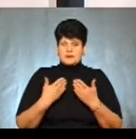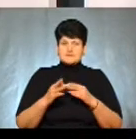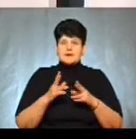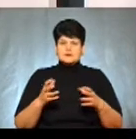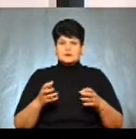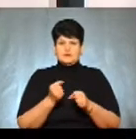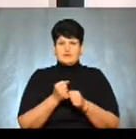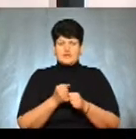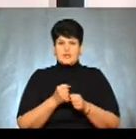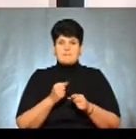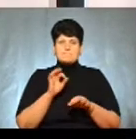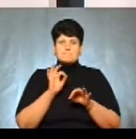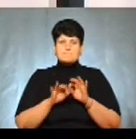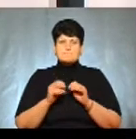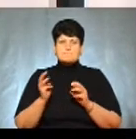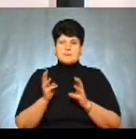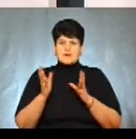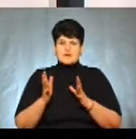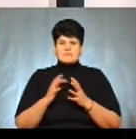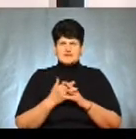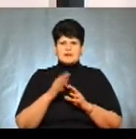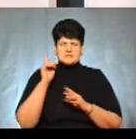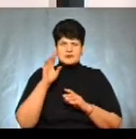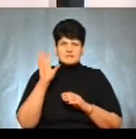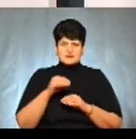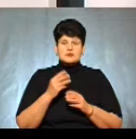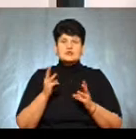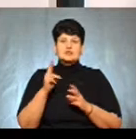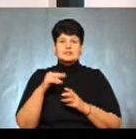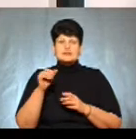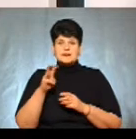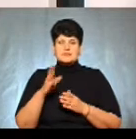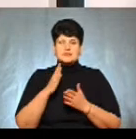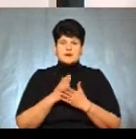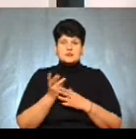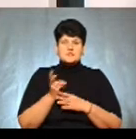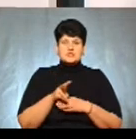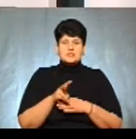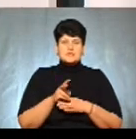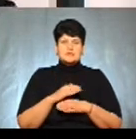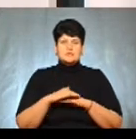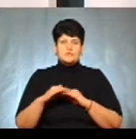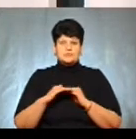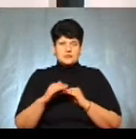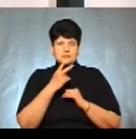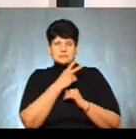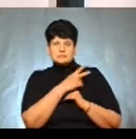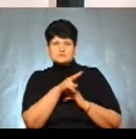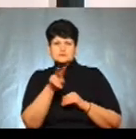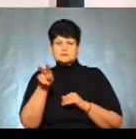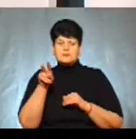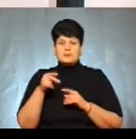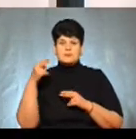підловити цього палія, не є проблема, в селіку один-другого знає. Якщо димок пішов, зразу всі вийшли на подвір'я, побачили, звідки дивіться, оглянули,